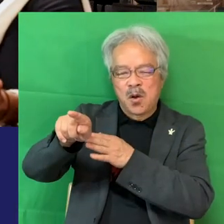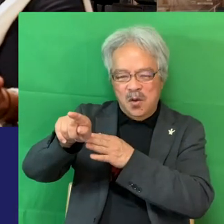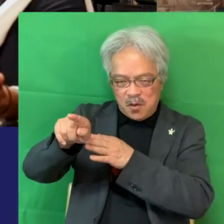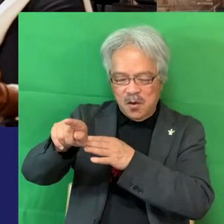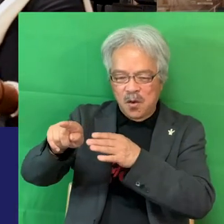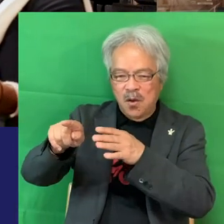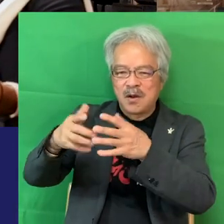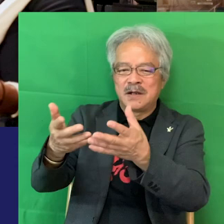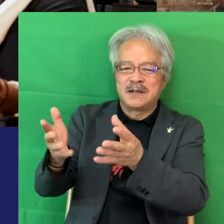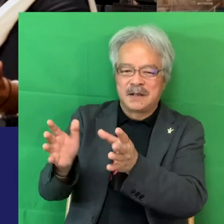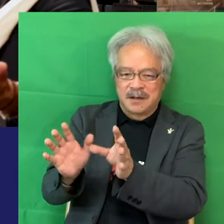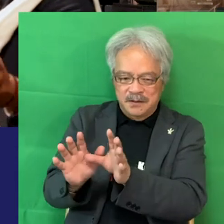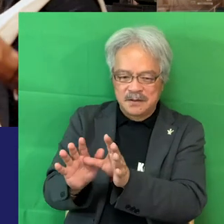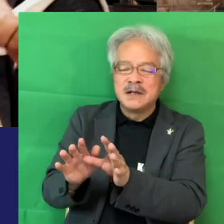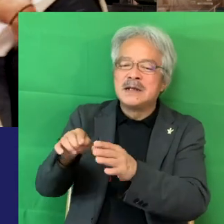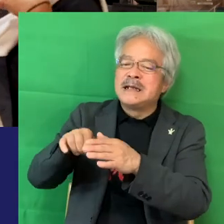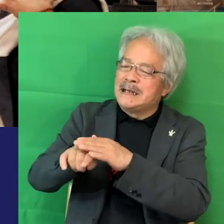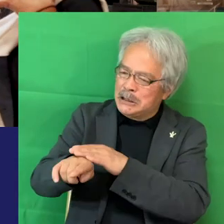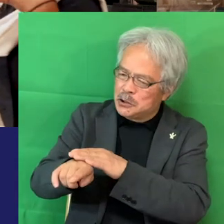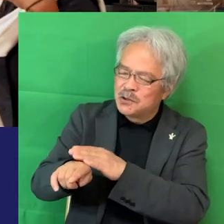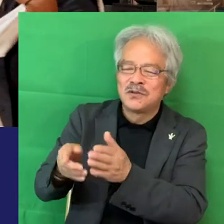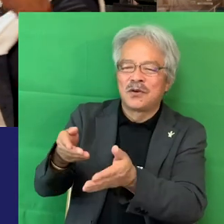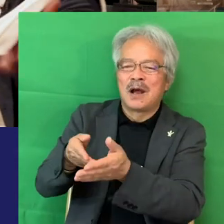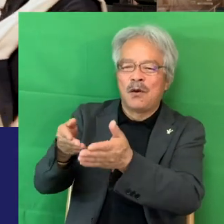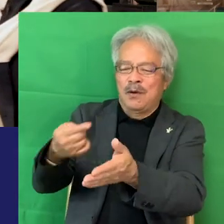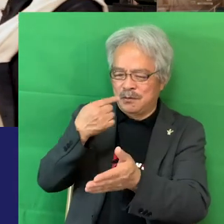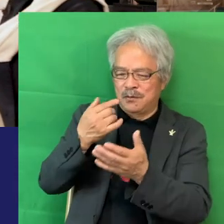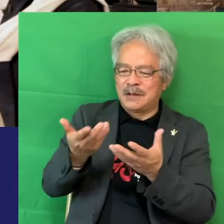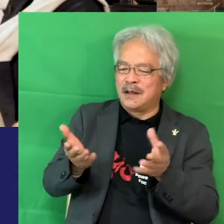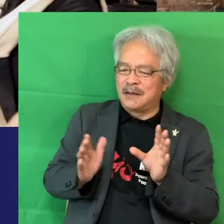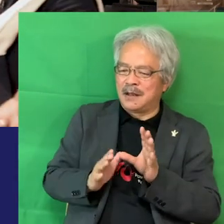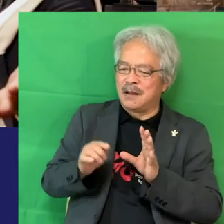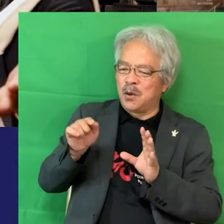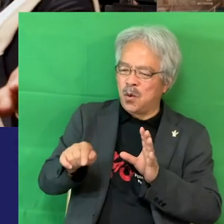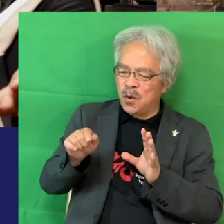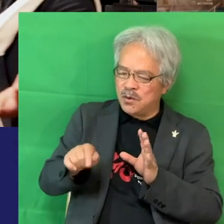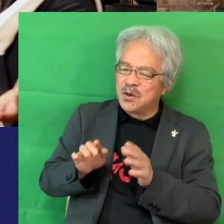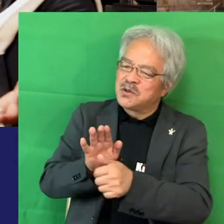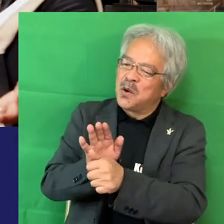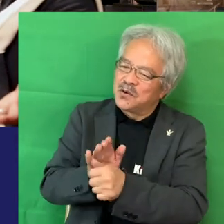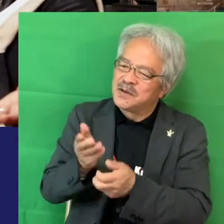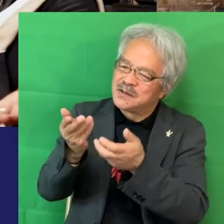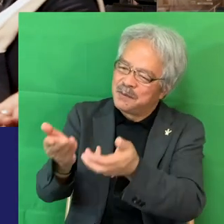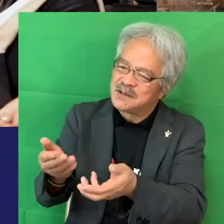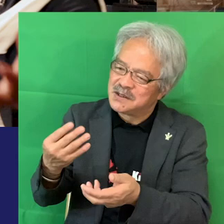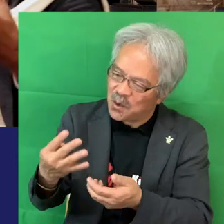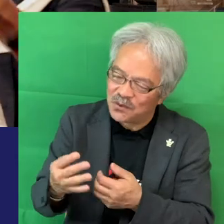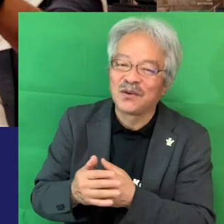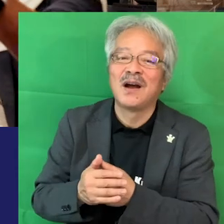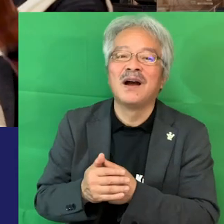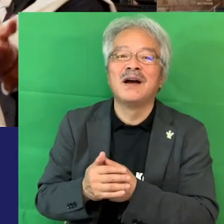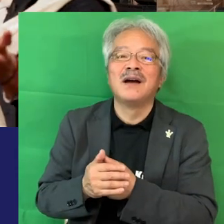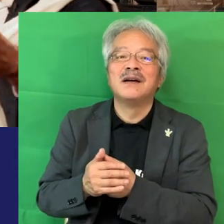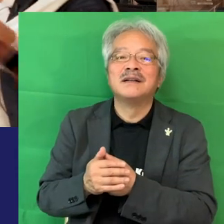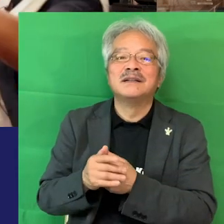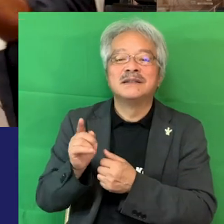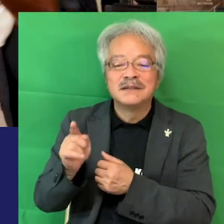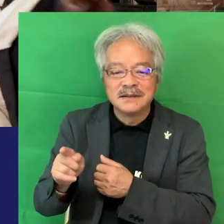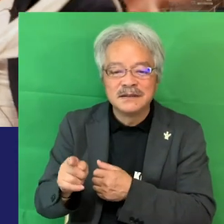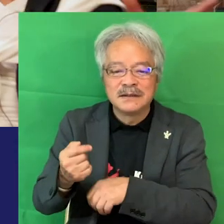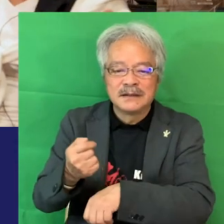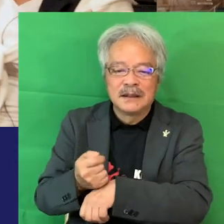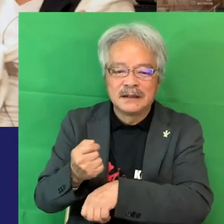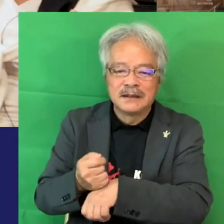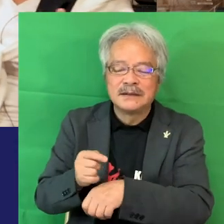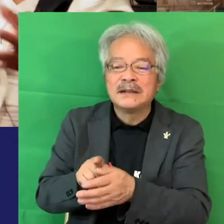れてる理由だったりとかあとは我々の団体がこういうことの協力をしてますよ代表かもしれないけど国